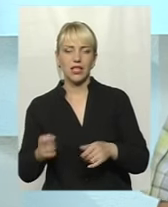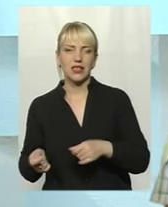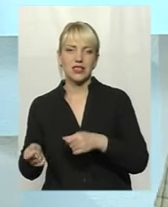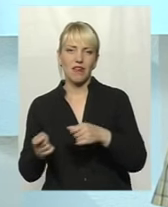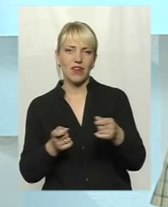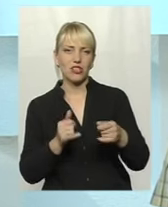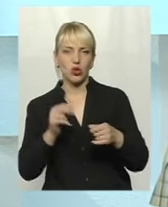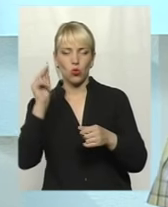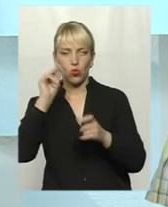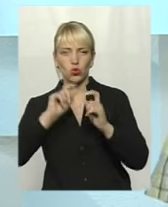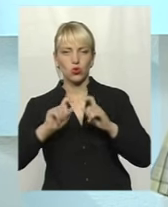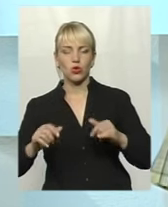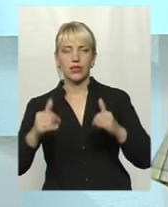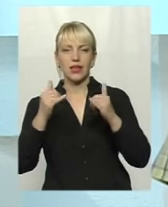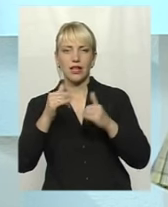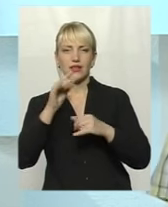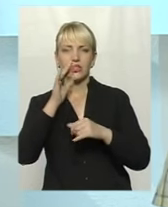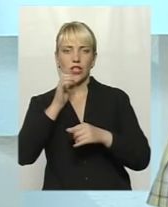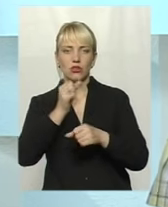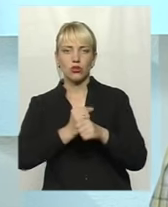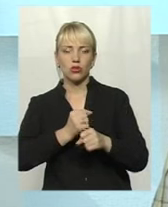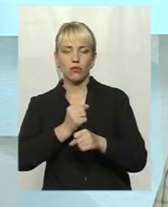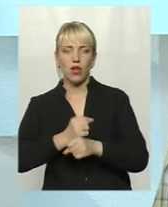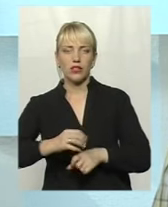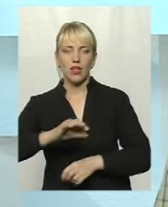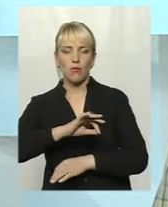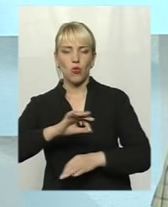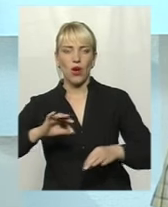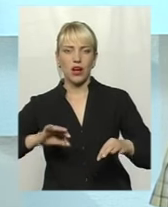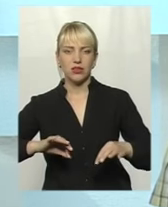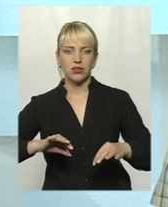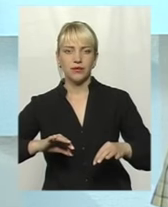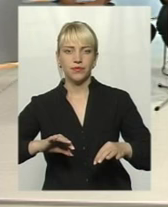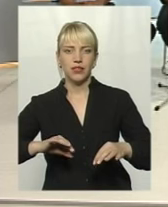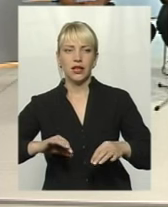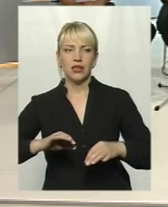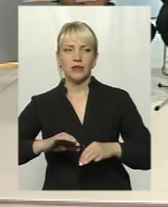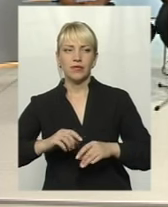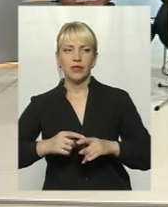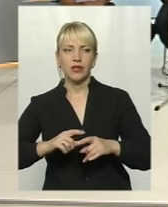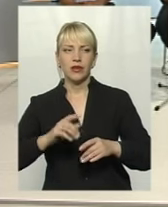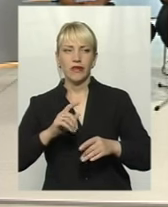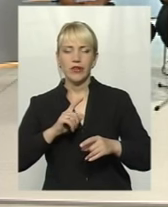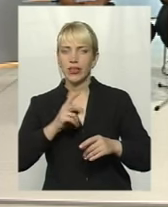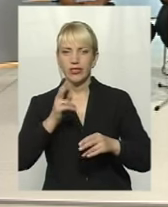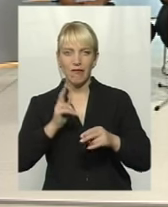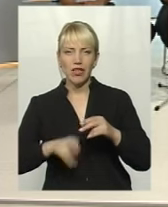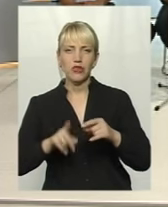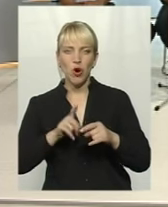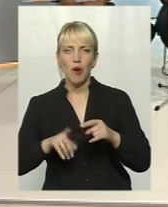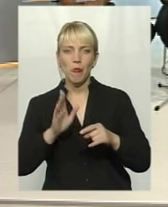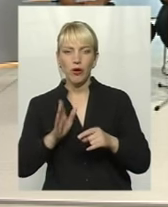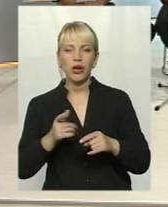На даний час розробляється проект, фактично в стадії... Ну не завершення, але вже фактично на стадії завершення, що